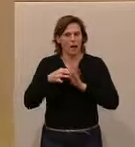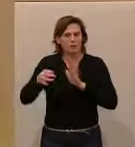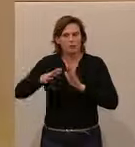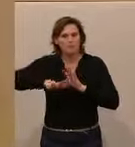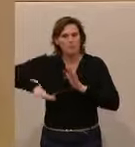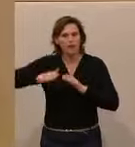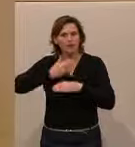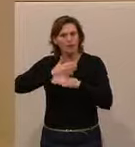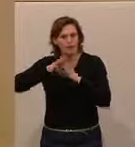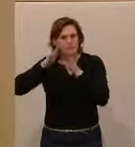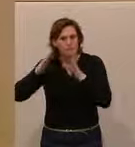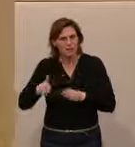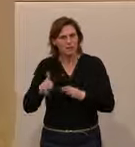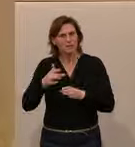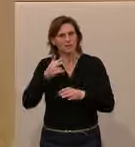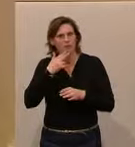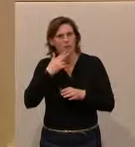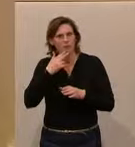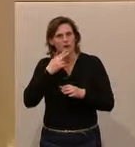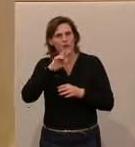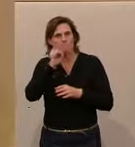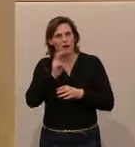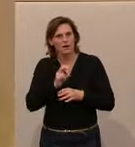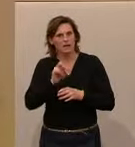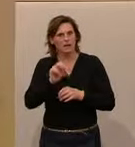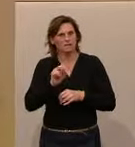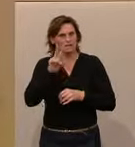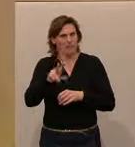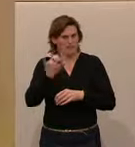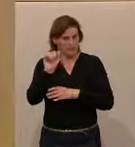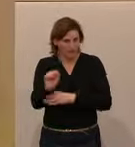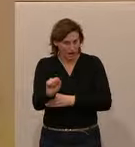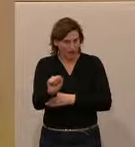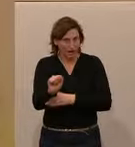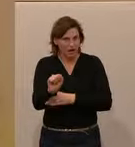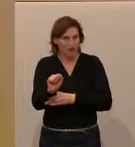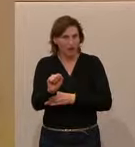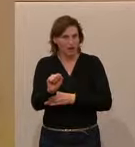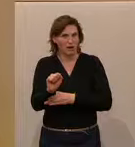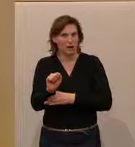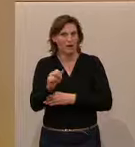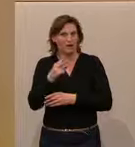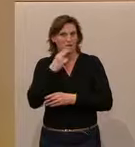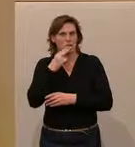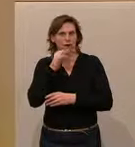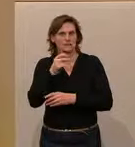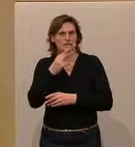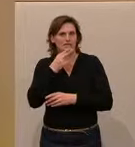Gastronomie, in denen das Rauchen gemäß § 13a der Park-Nichtraucherinnen